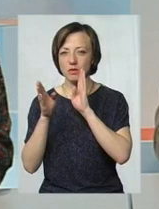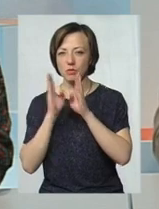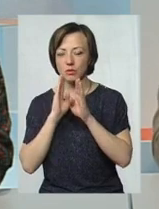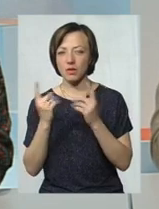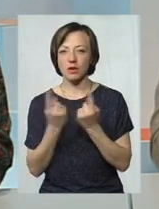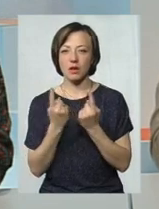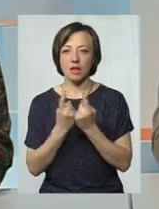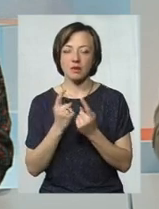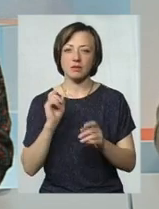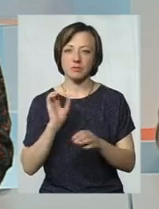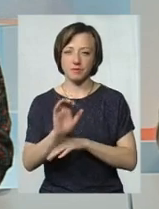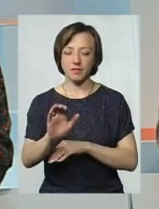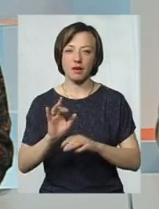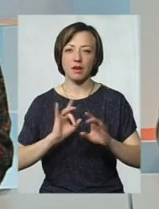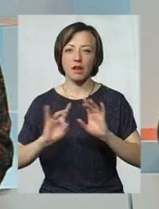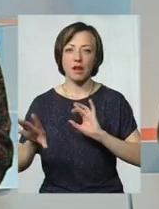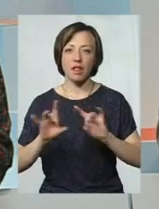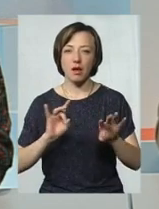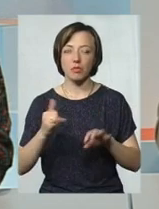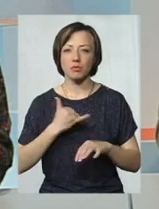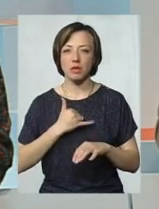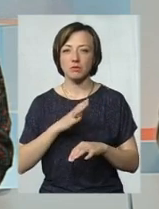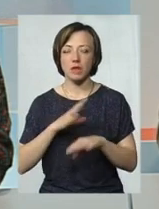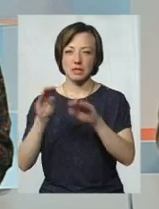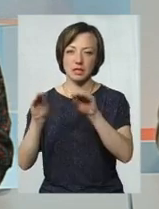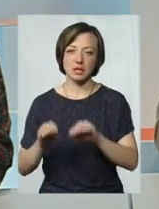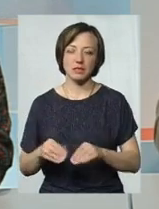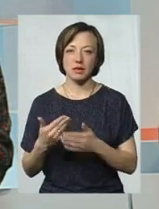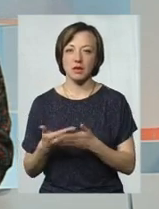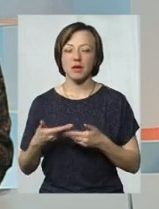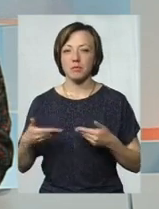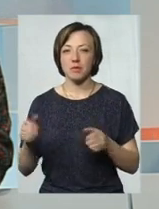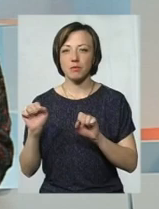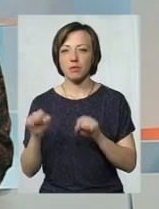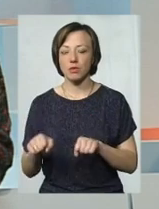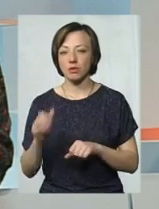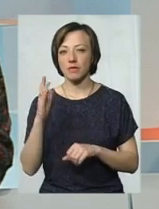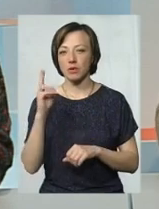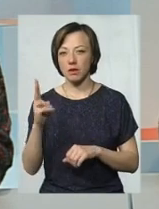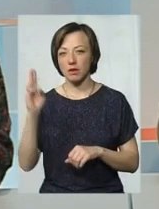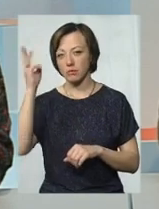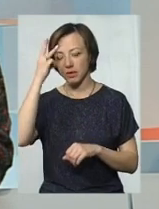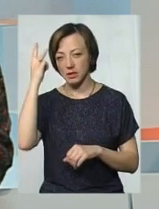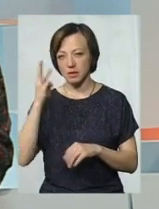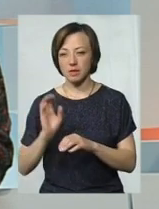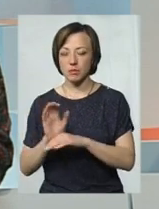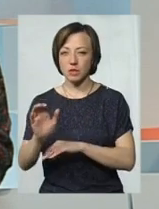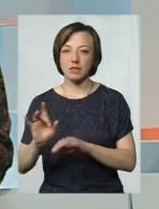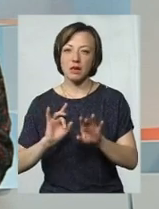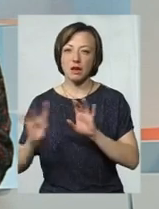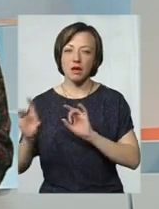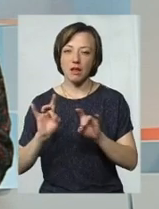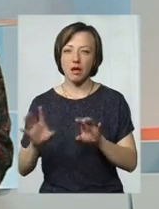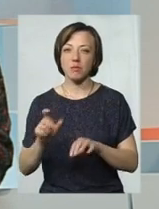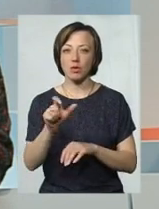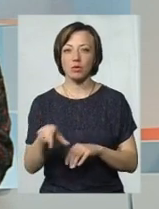в Однокласниках тих самих запускали рекламу. І в нас була статистика, що ми можемо, наприклад, ВКонтакті, в Хмельницькому запустити рекламу, наприклад,